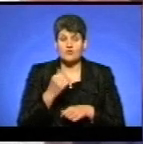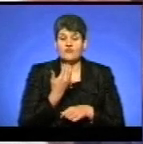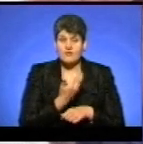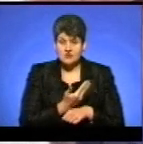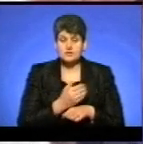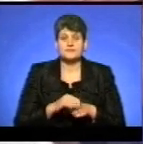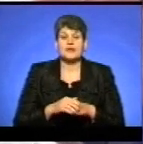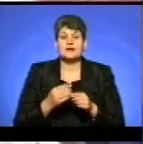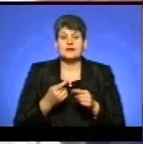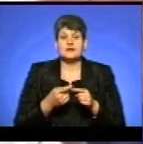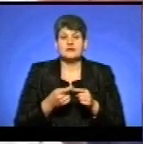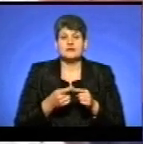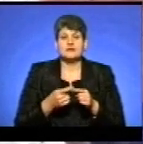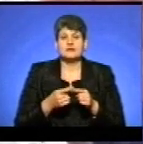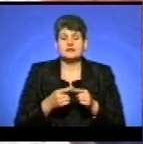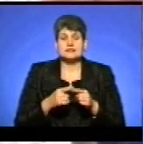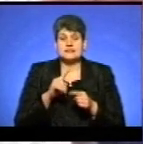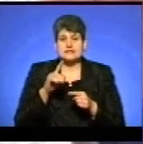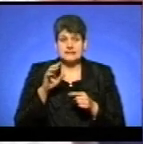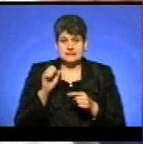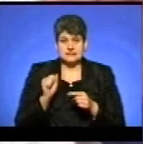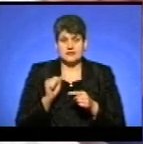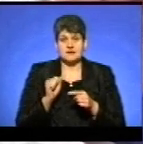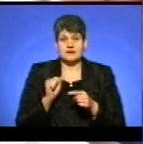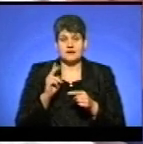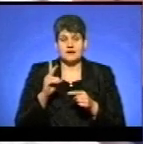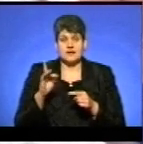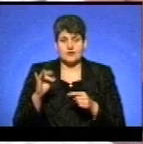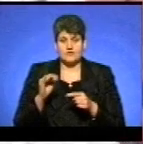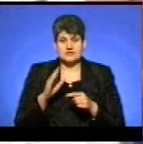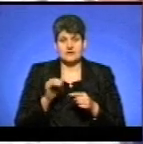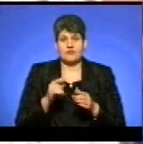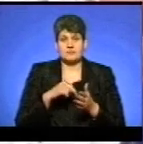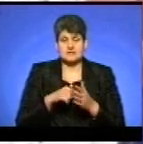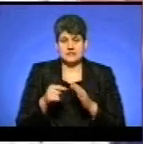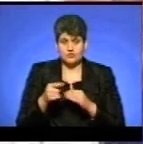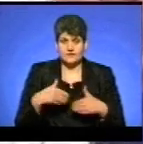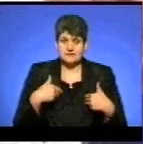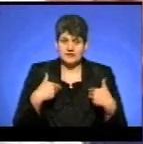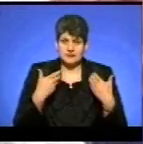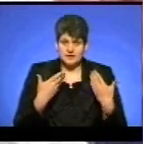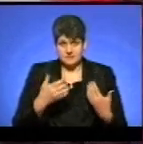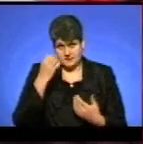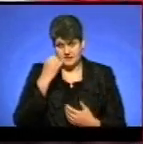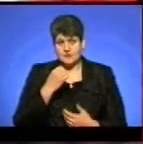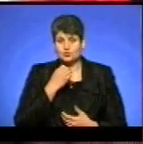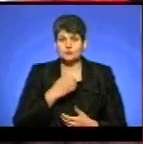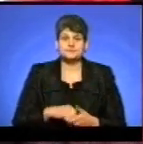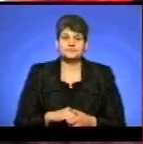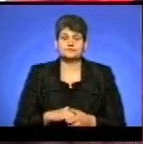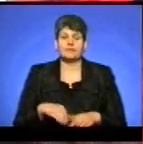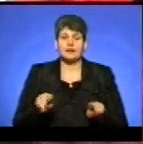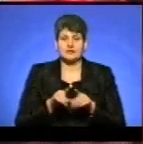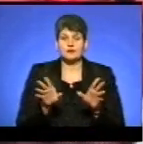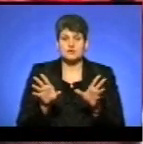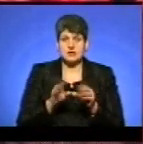Четвертий рекорд за кар'єру Василя в самій вісі Тернопіль. Все, дякую. Також